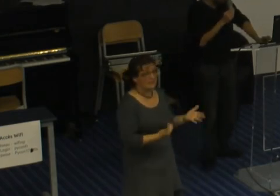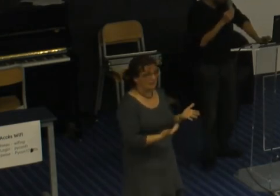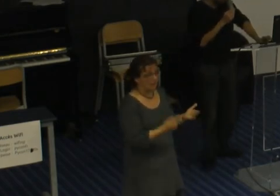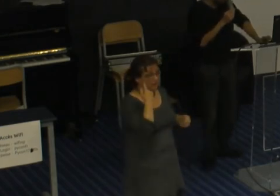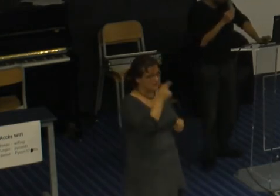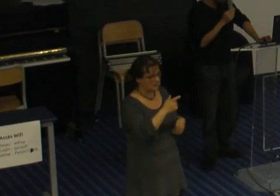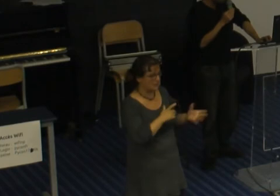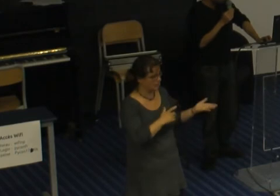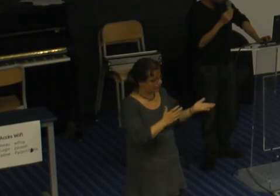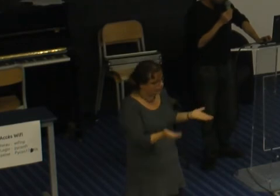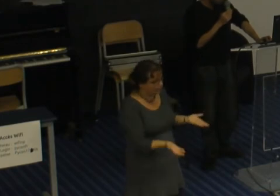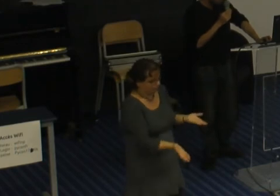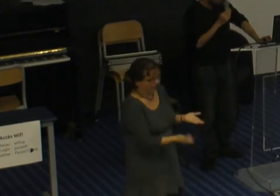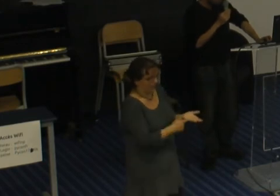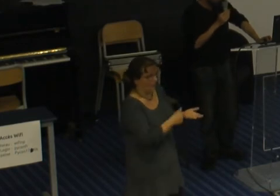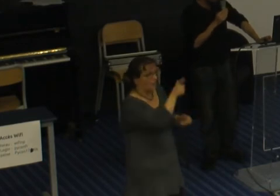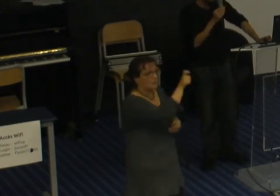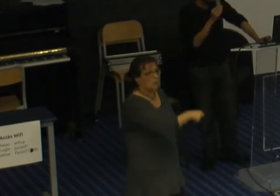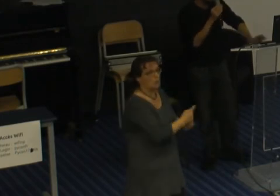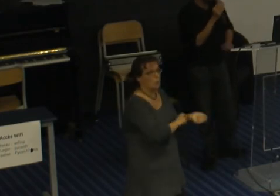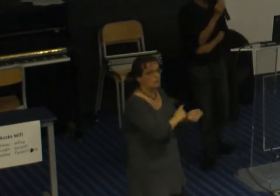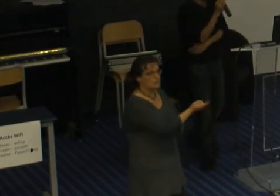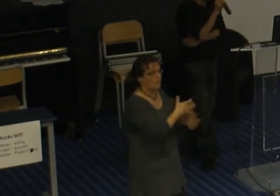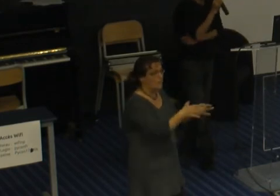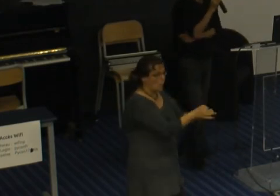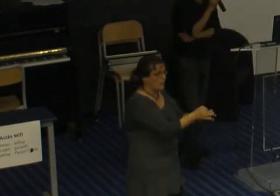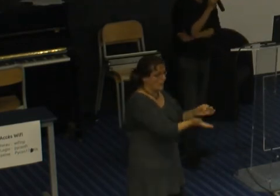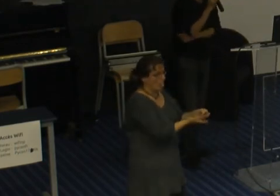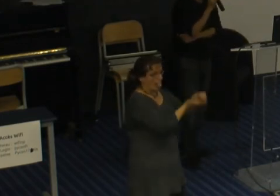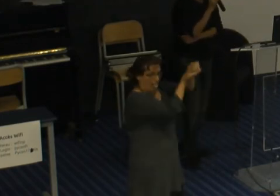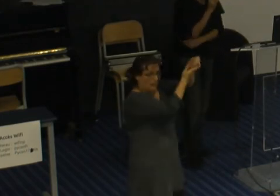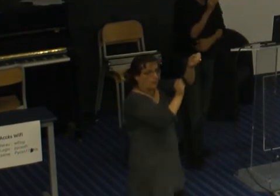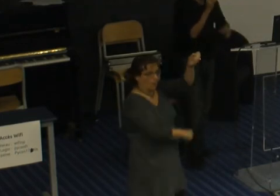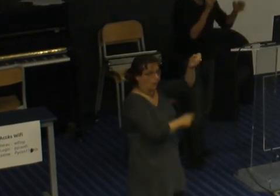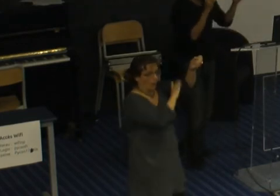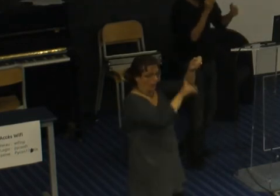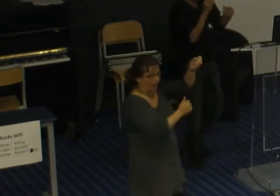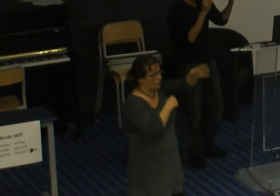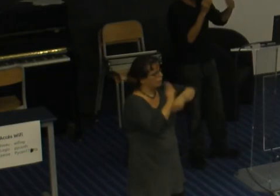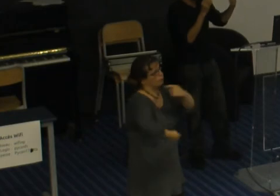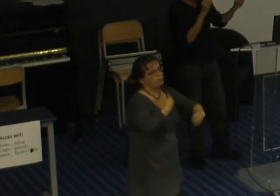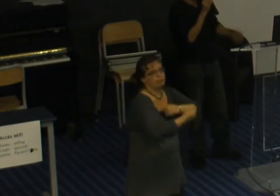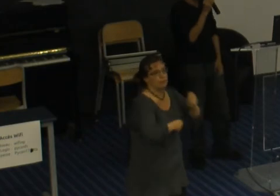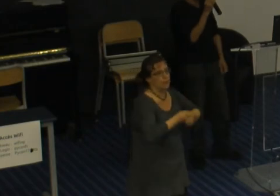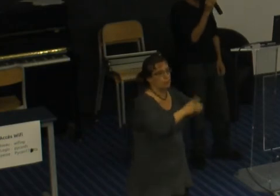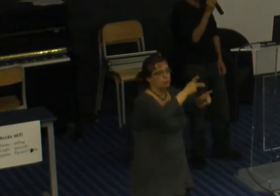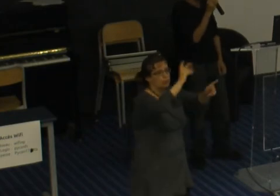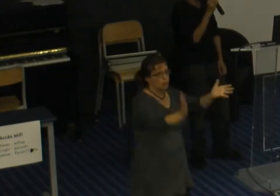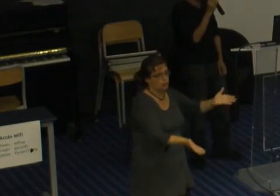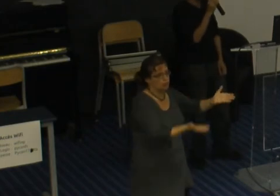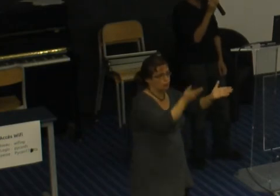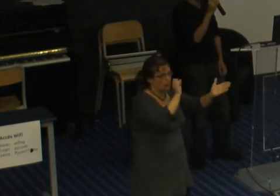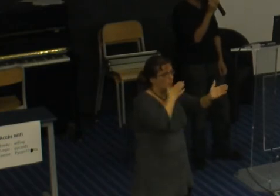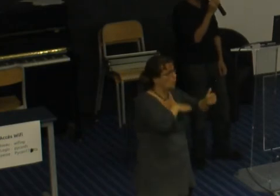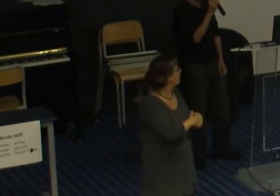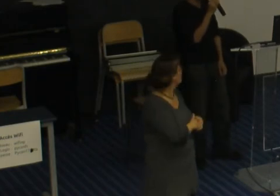égalitaire et puis on va me dire en fait bon c'est gentil on est d'accord avec les problèmes de discrimination mais en fait est-ce